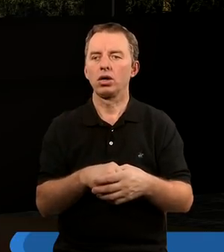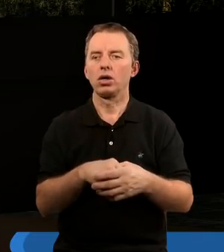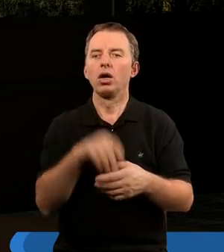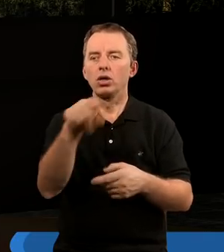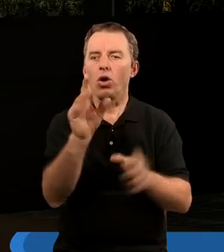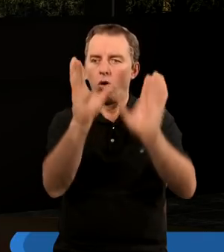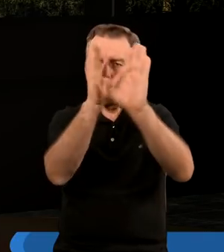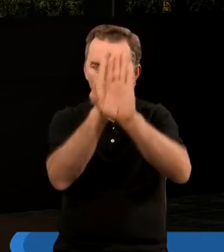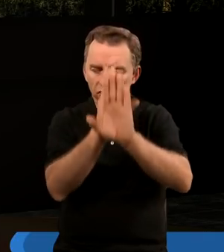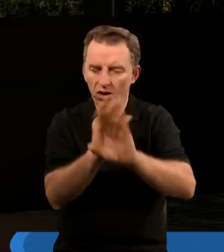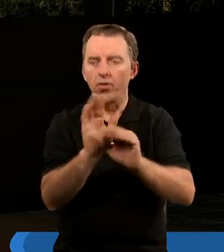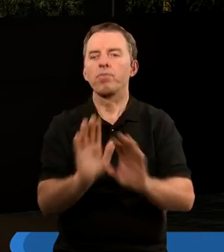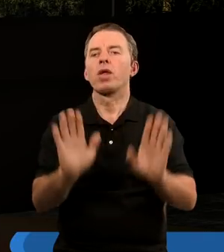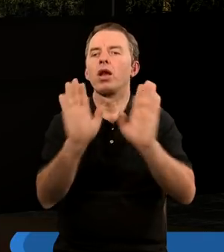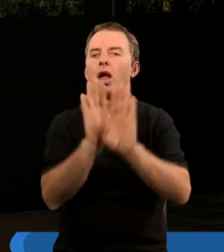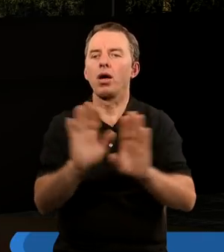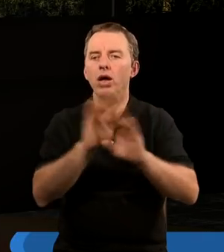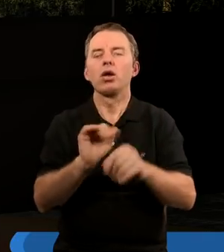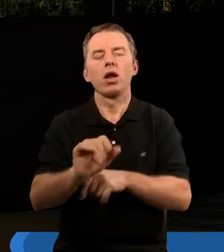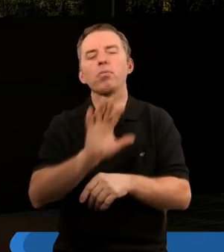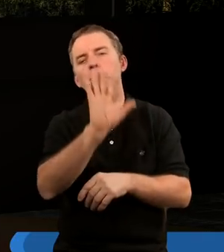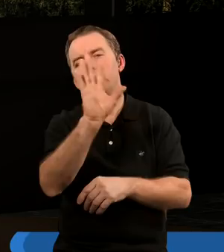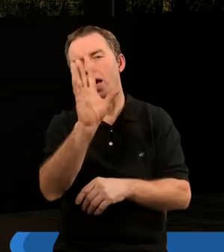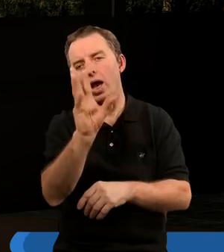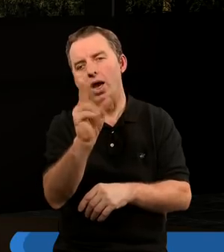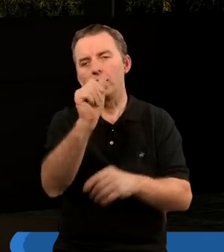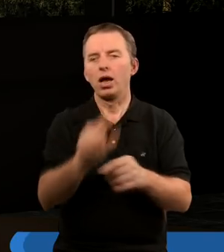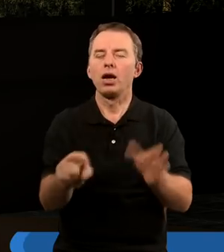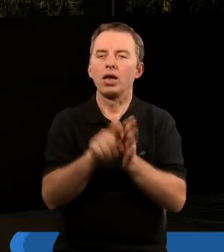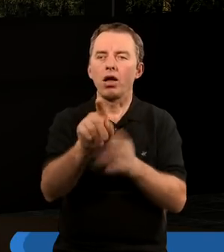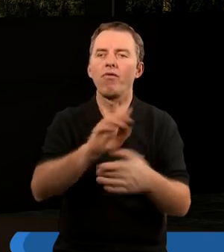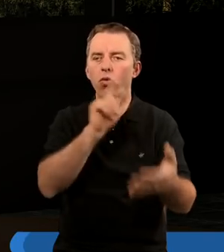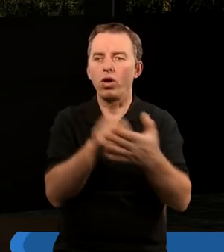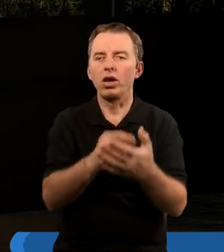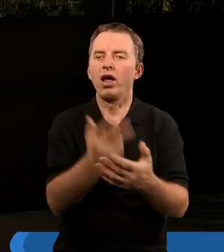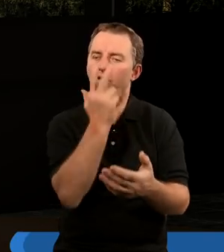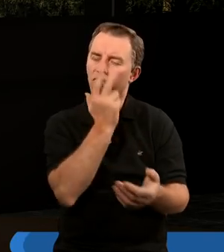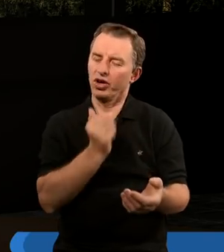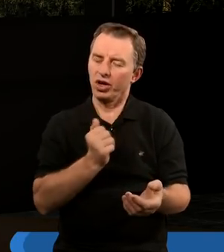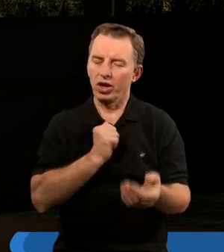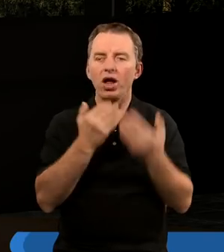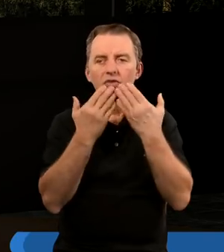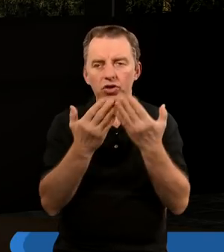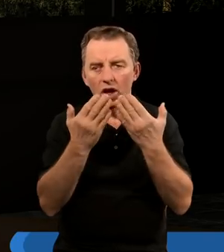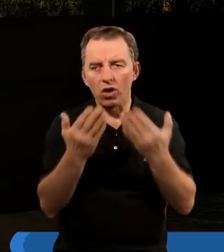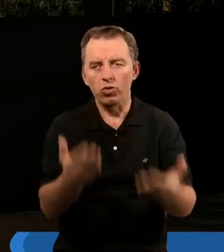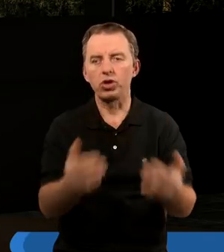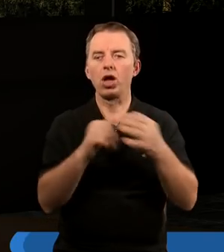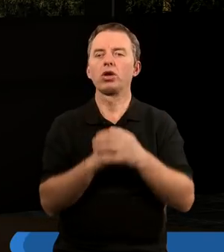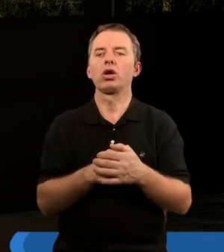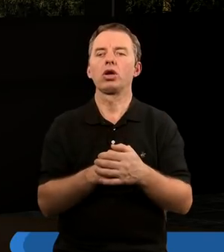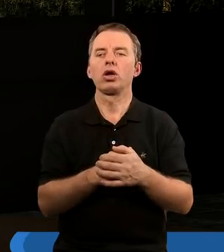uwielbienie, to nabożeństwo jest czymś pięknym, dlatego że właśnie wyraża tą postawę wdzięczności.